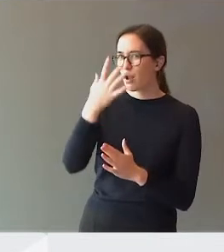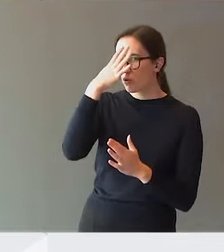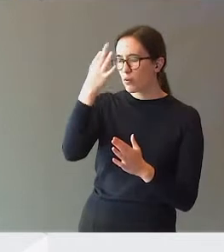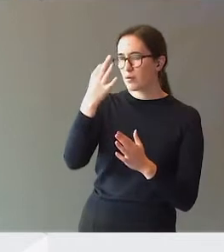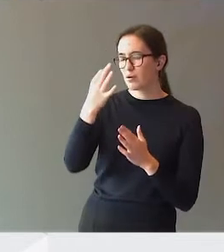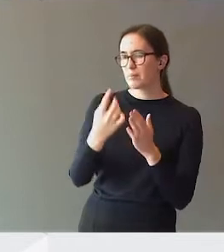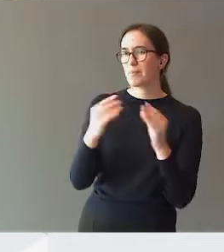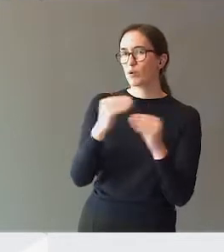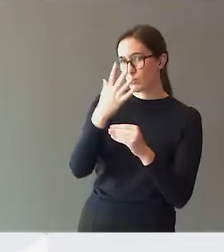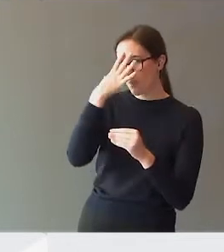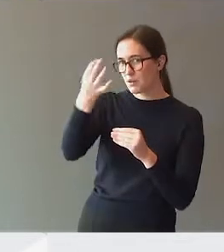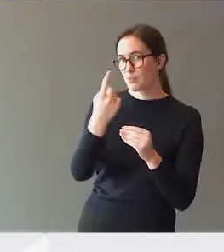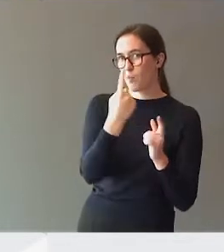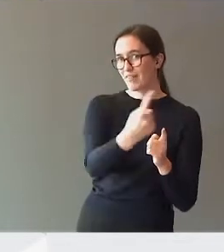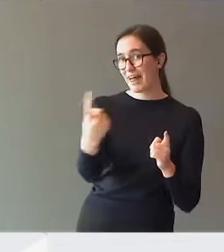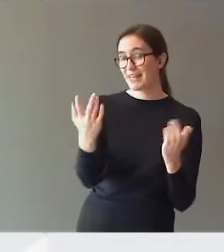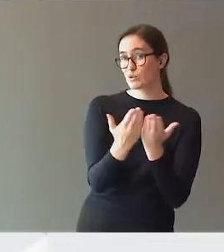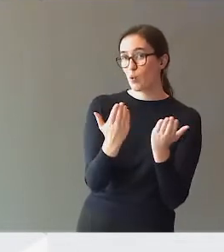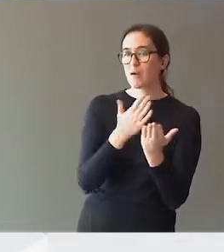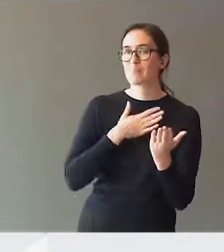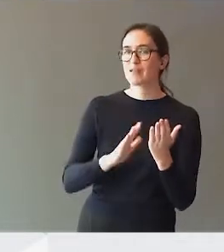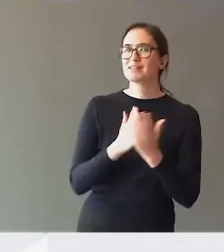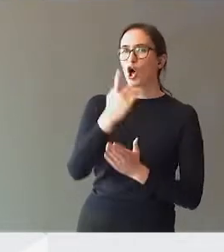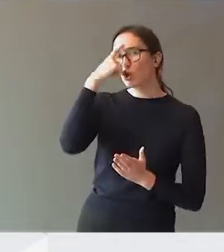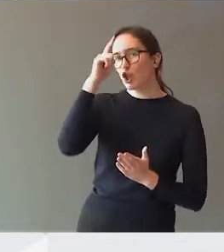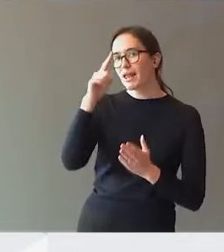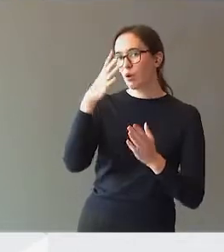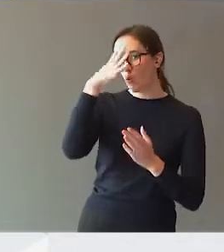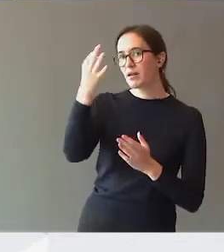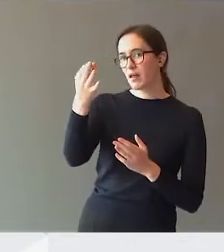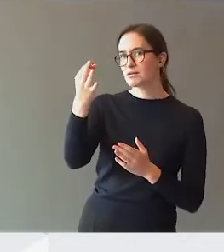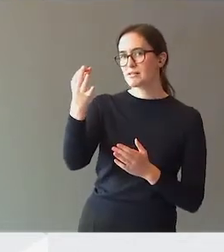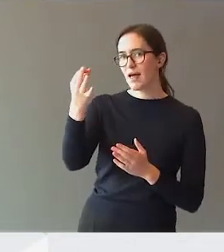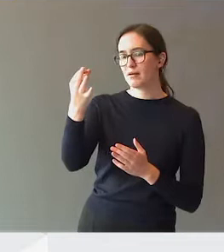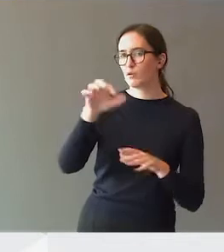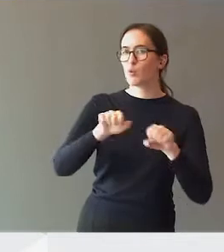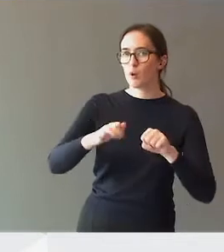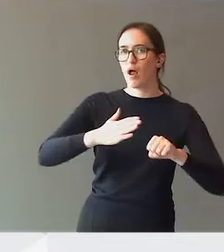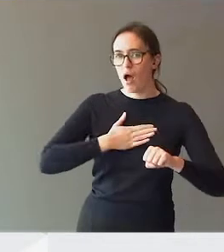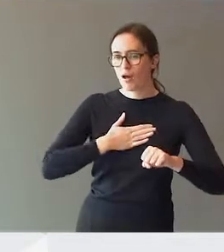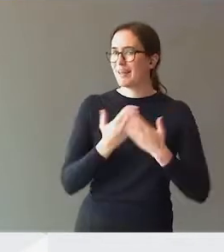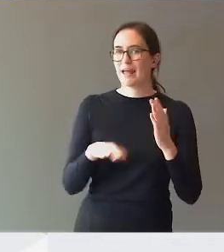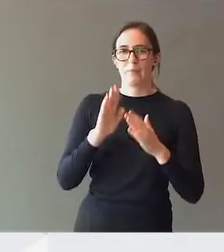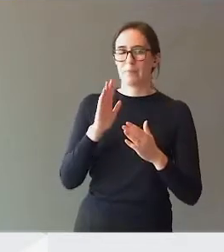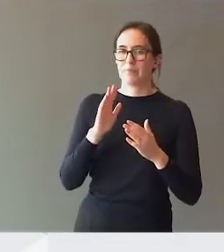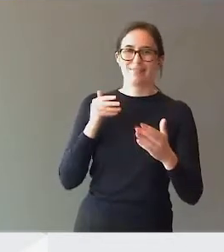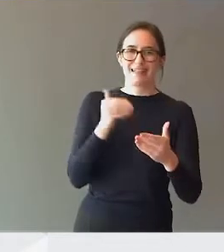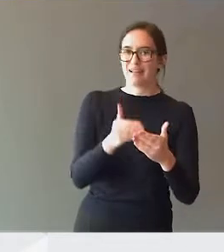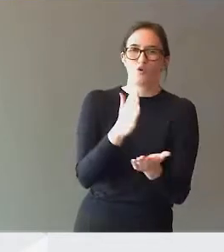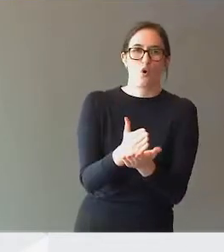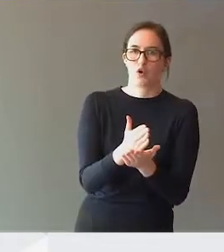den enkelte skolen, det er at den sakkyndige kompetansen i kommunen ikke er tett nok på